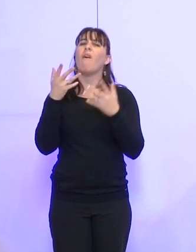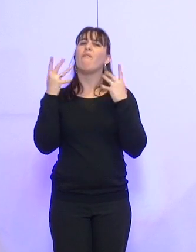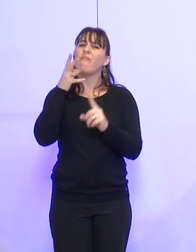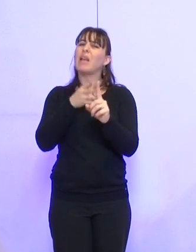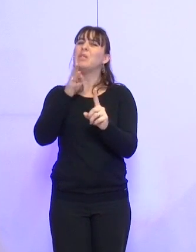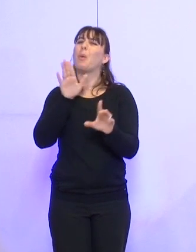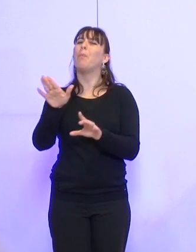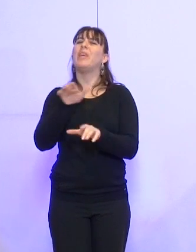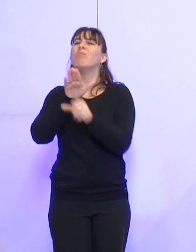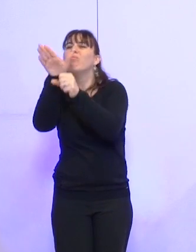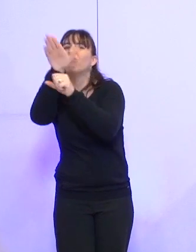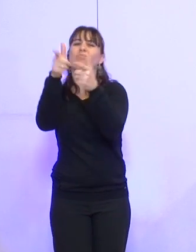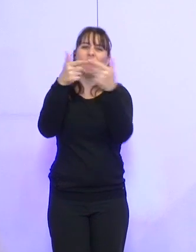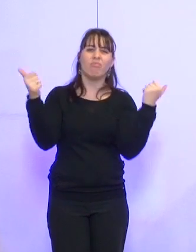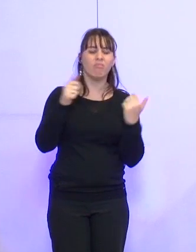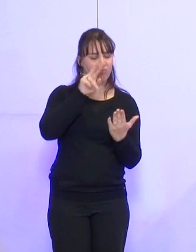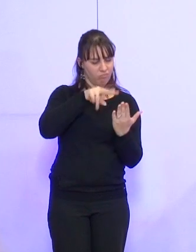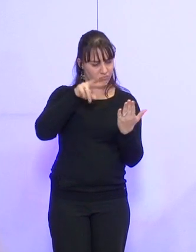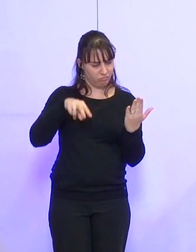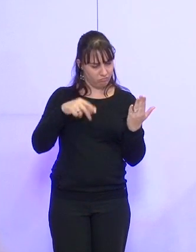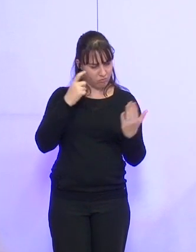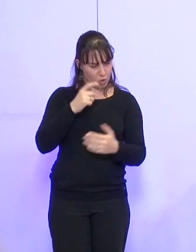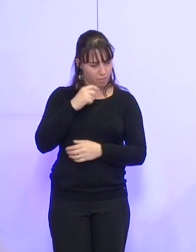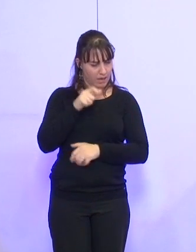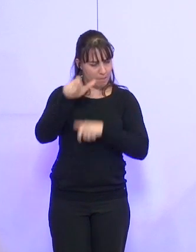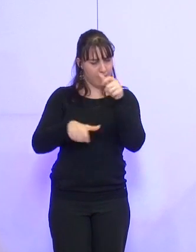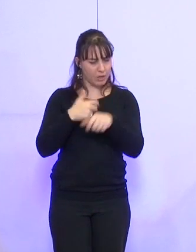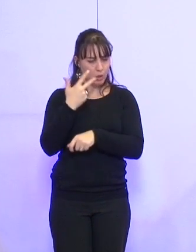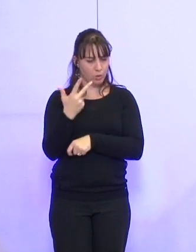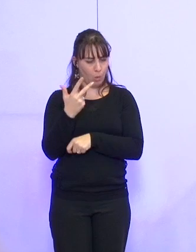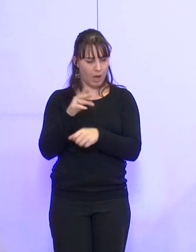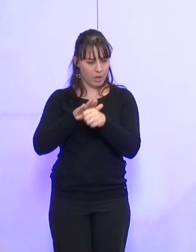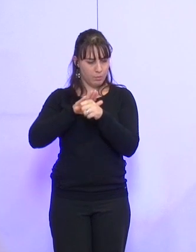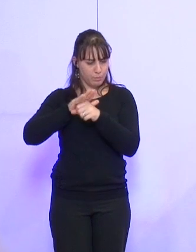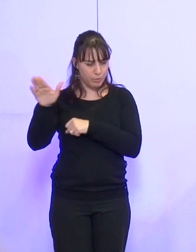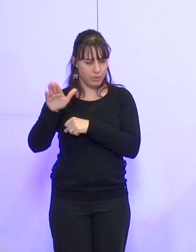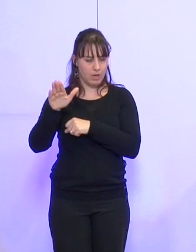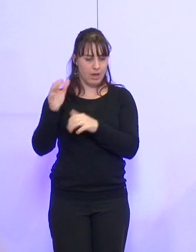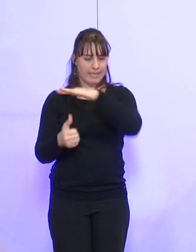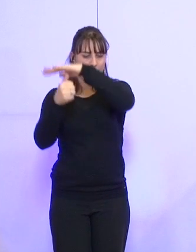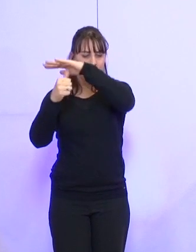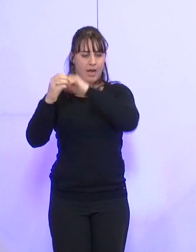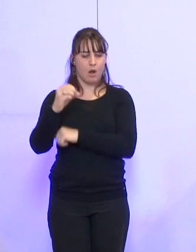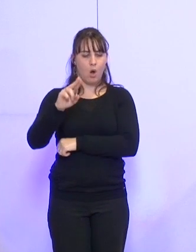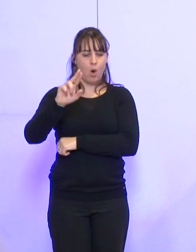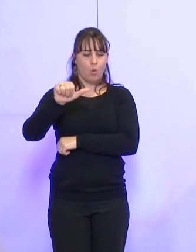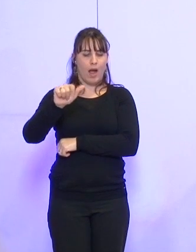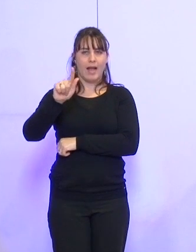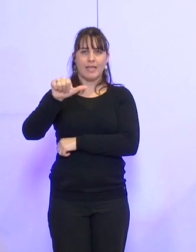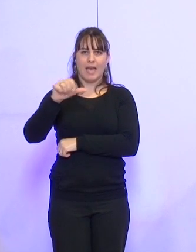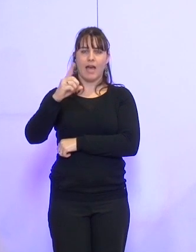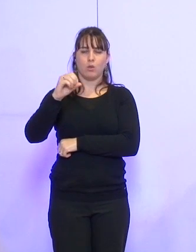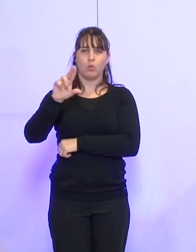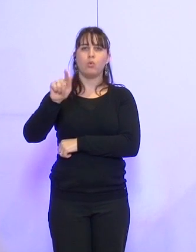je m'aperçois que trois personnes sont parties à Ouadougou, du 5 au 12 octobre,